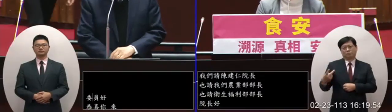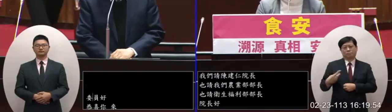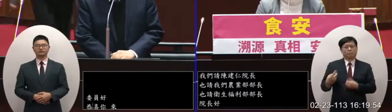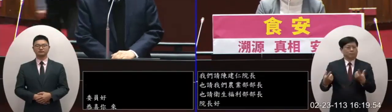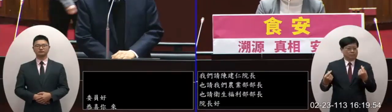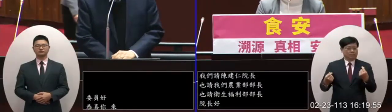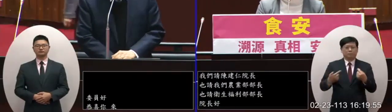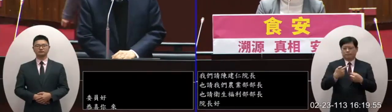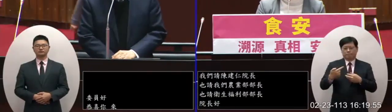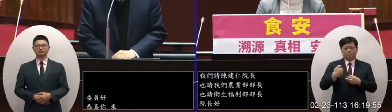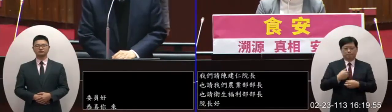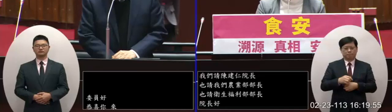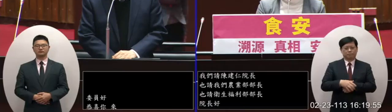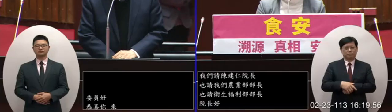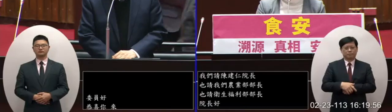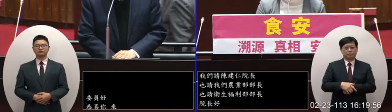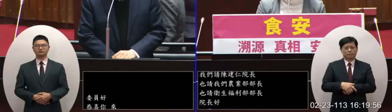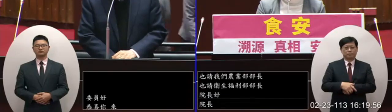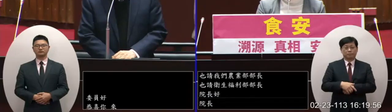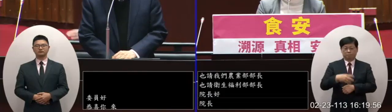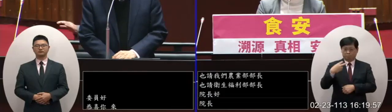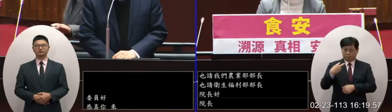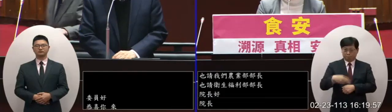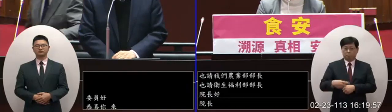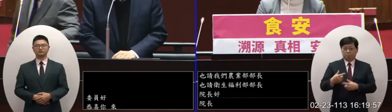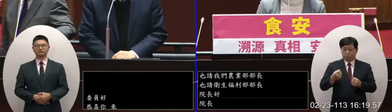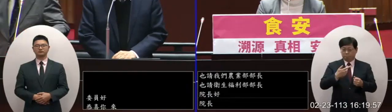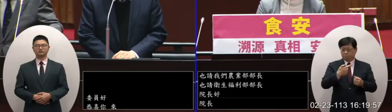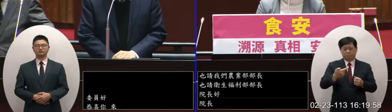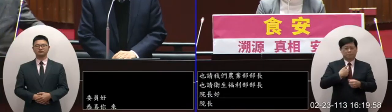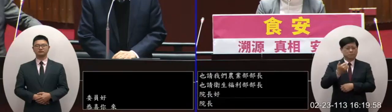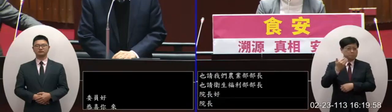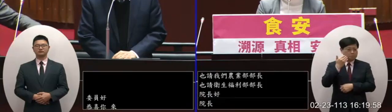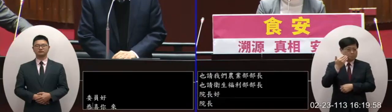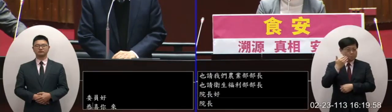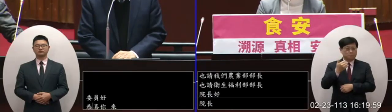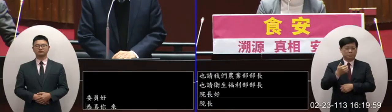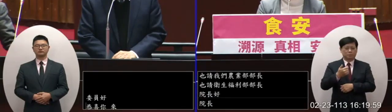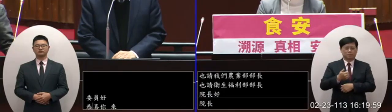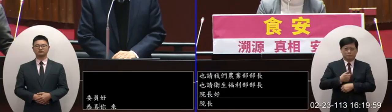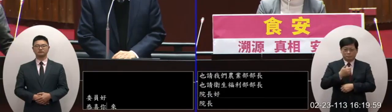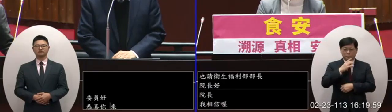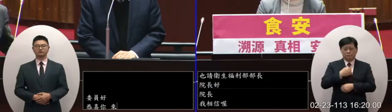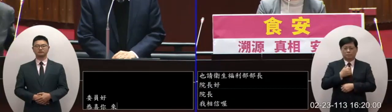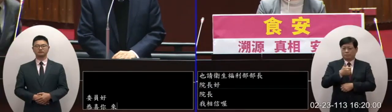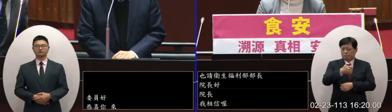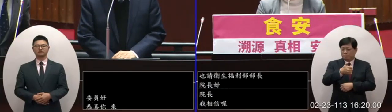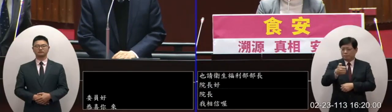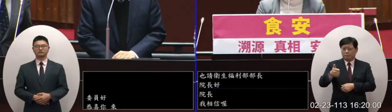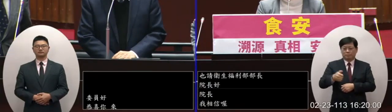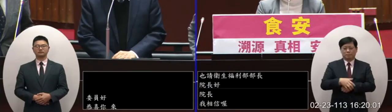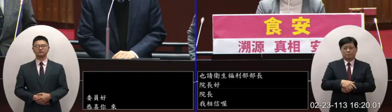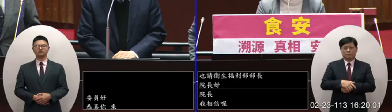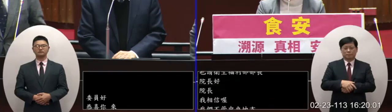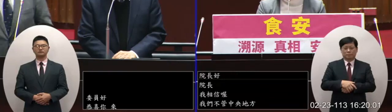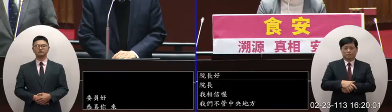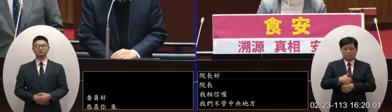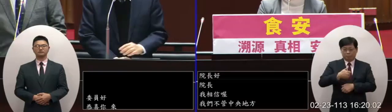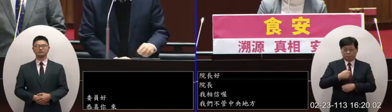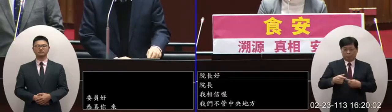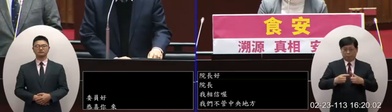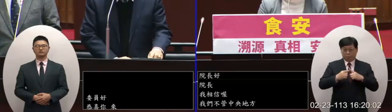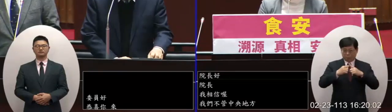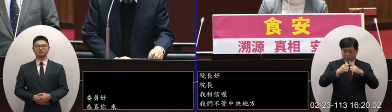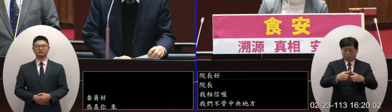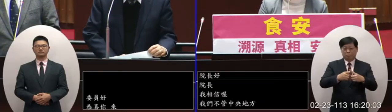都非常肯定也非常心疼也心存感恩謝謝第一